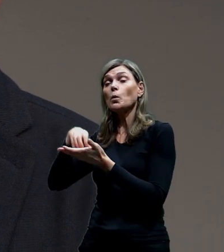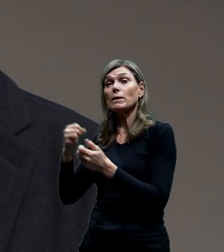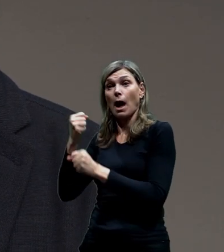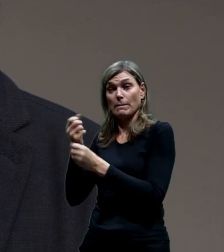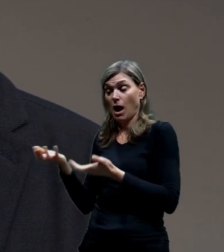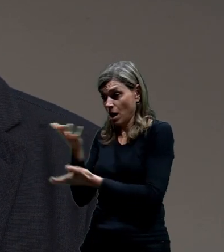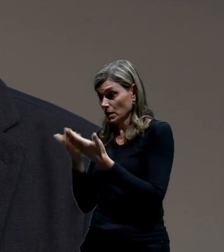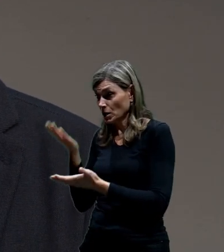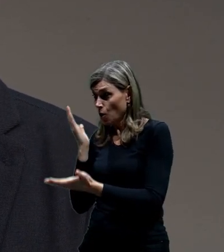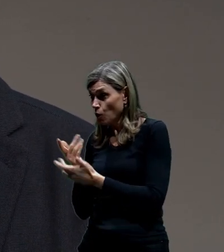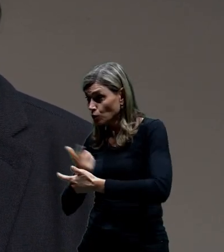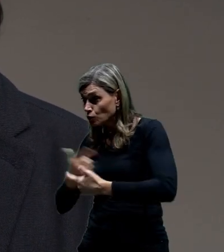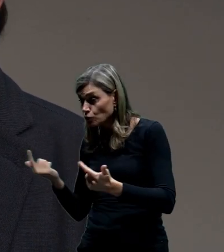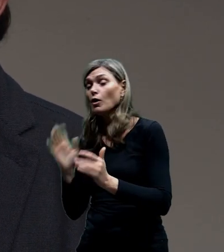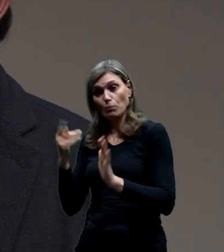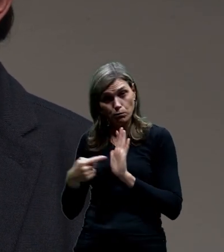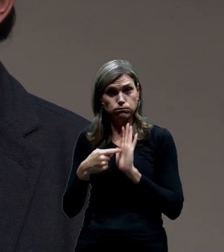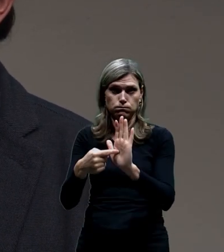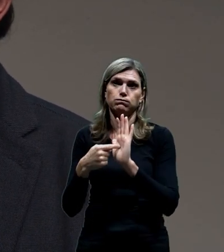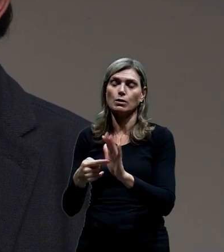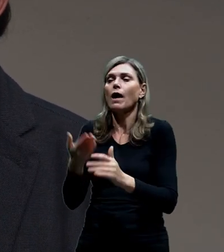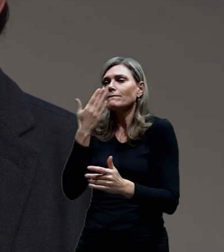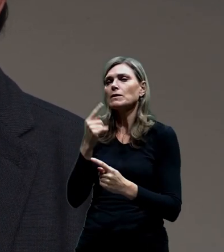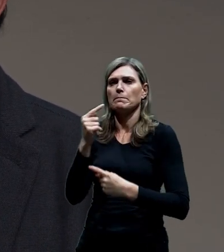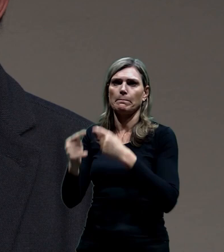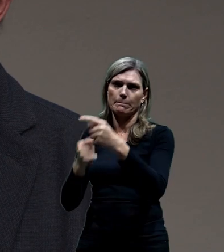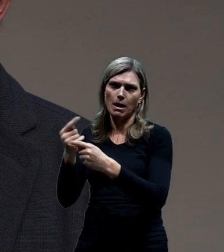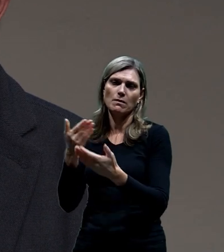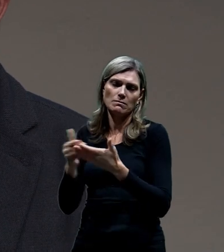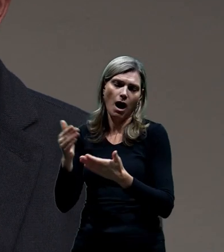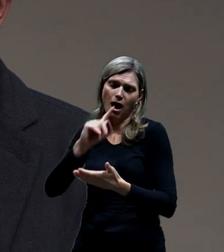uvidíme, jakým způsobem se to bude dát realizovat. Musíme se